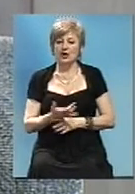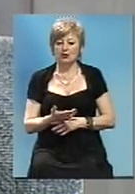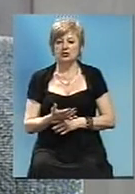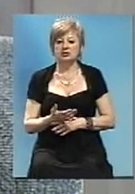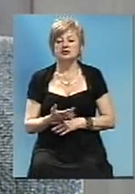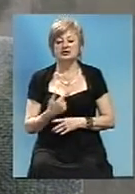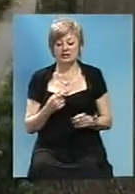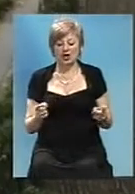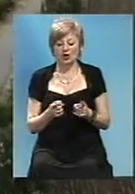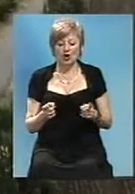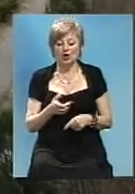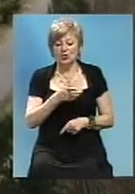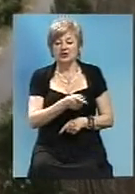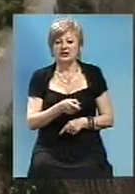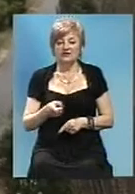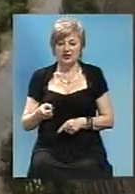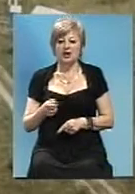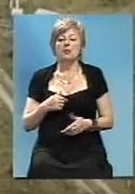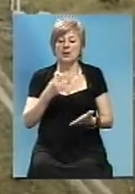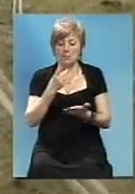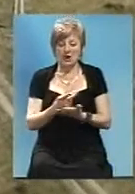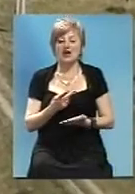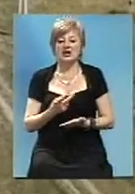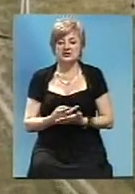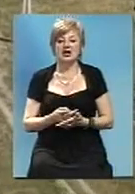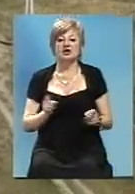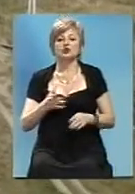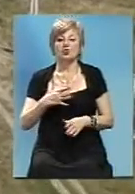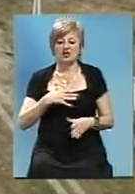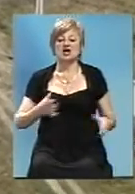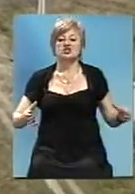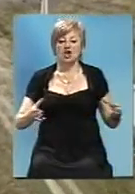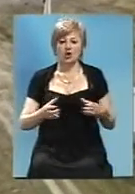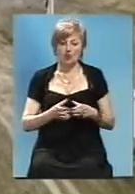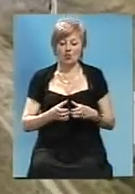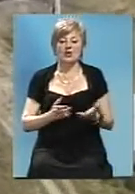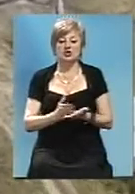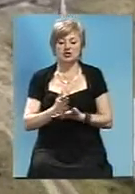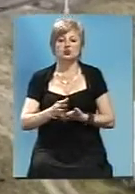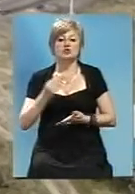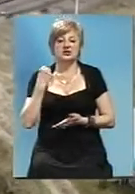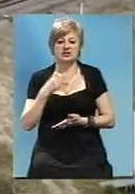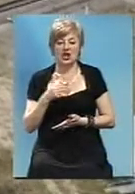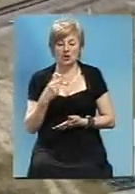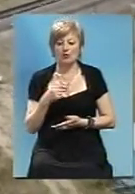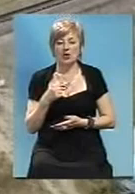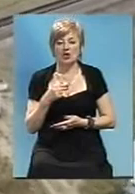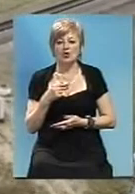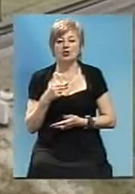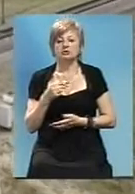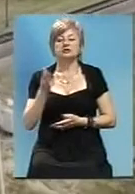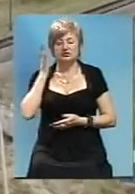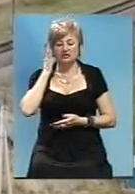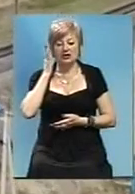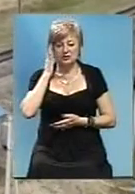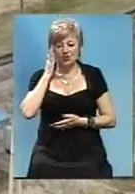за такий короткий промежуток времени ми показали, що наша команда служби Запорожской способна і